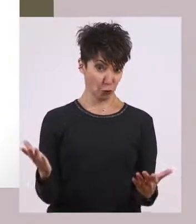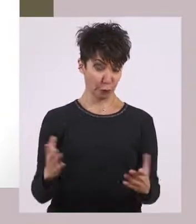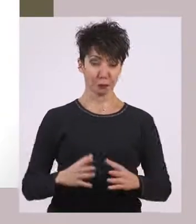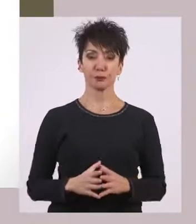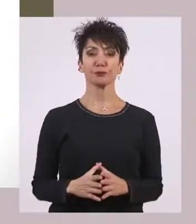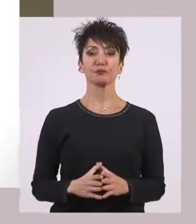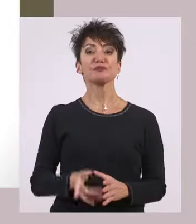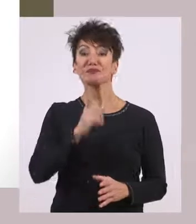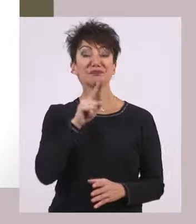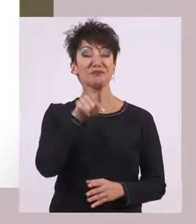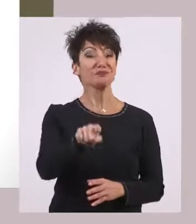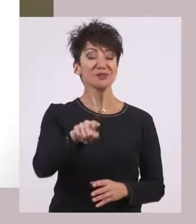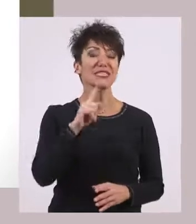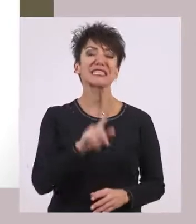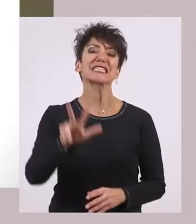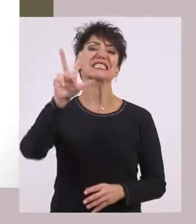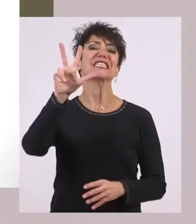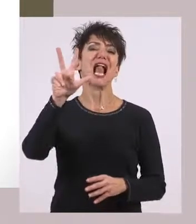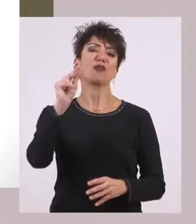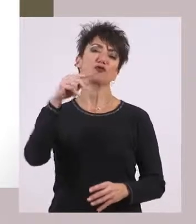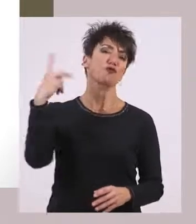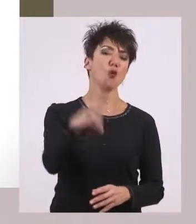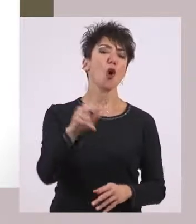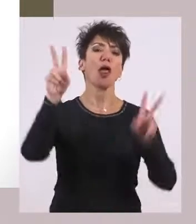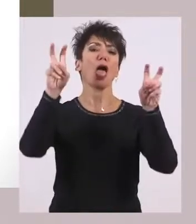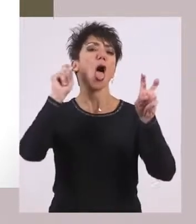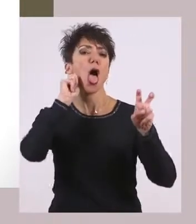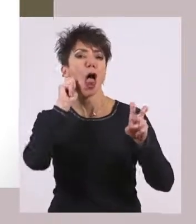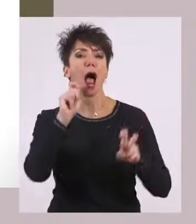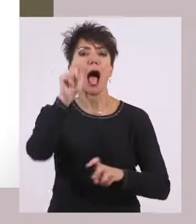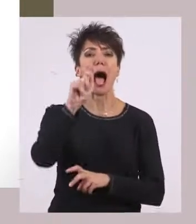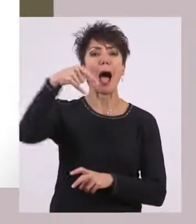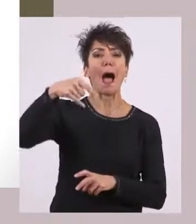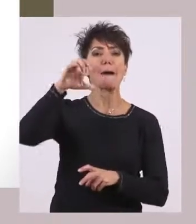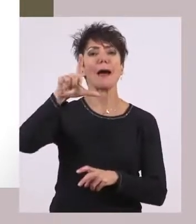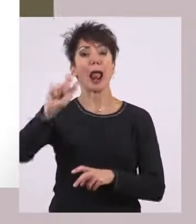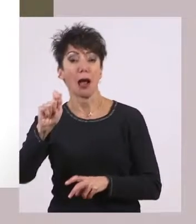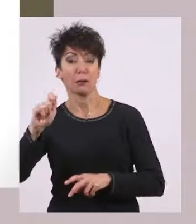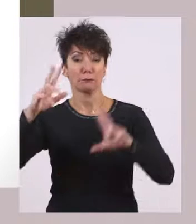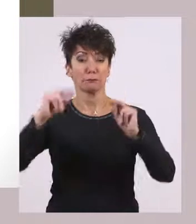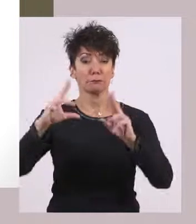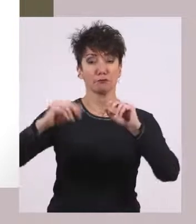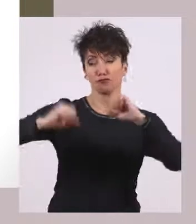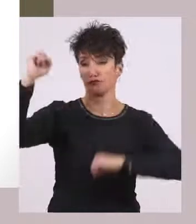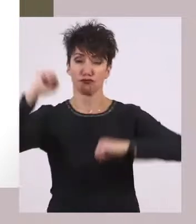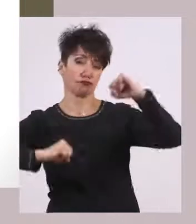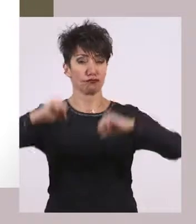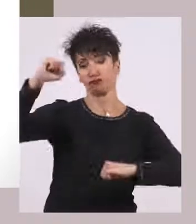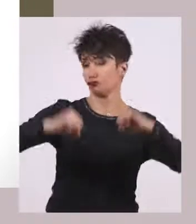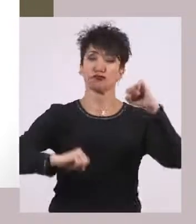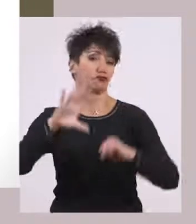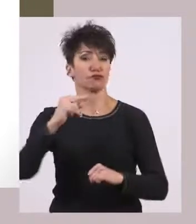στην Απέλα μαζεύονταν οι Σπαρτιάτες, συζητούσαν, διαφωνούσαν για όλα τα σημαντικά πολιτικά ζητήματα.